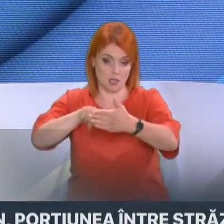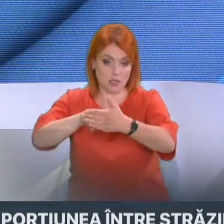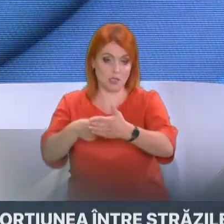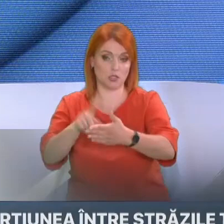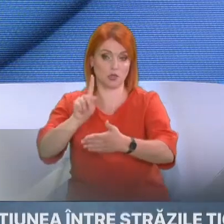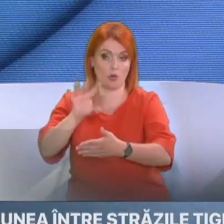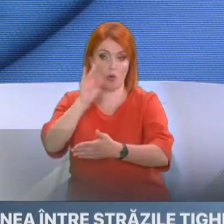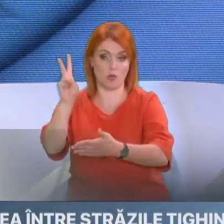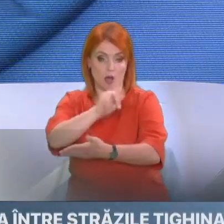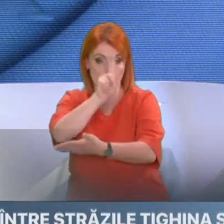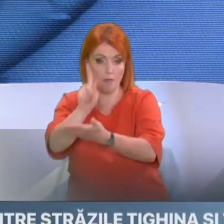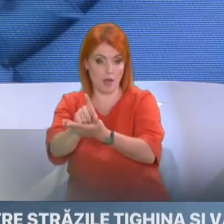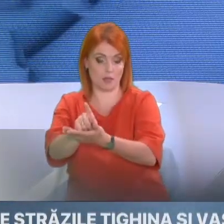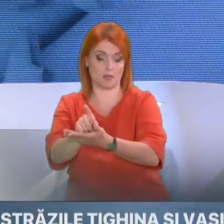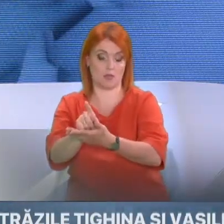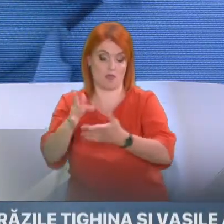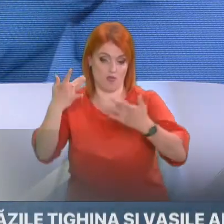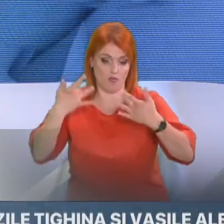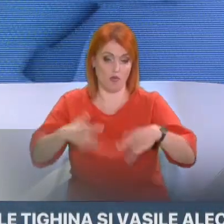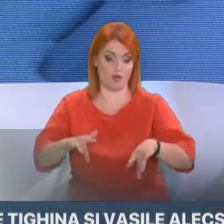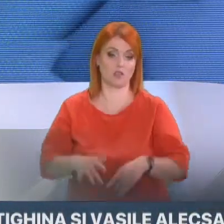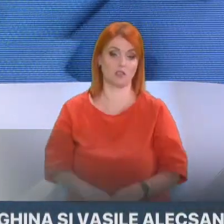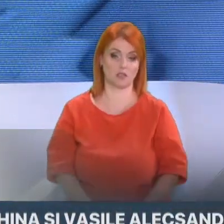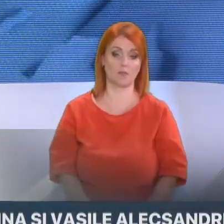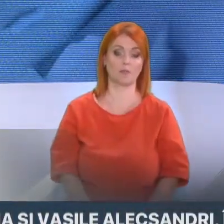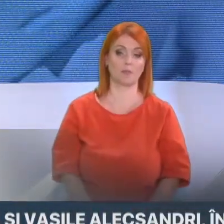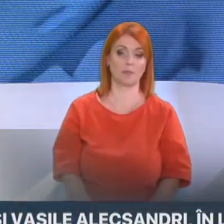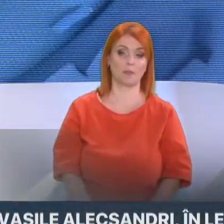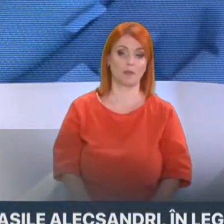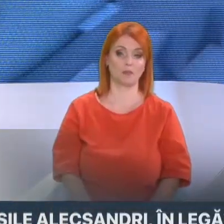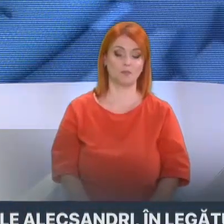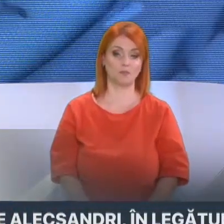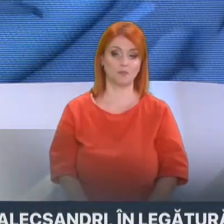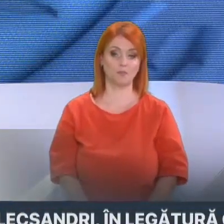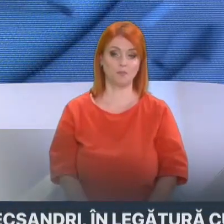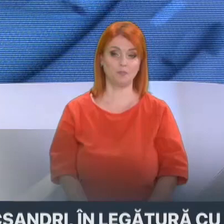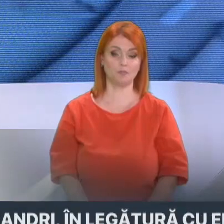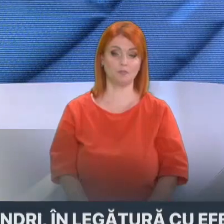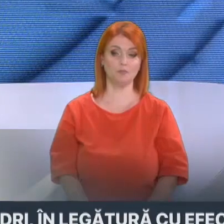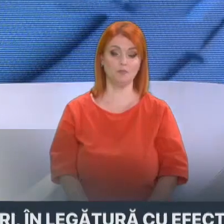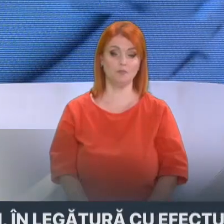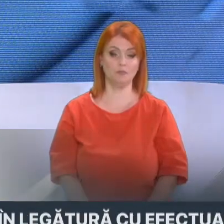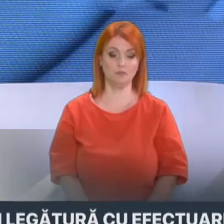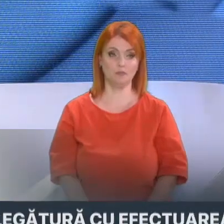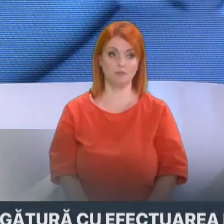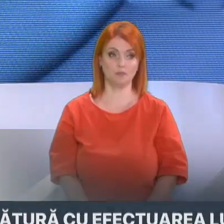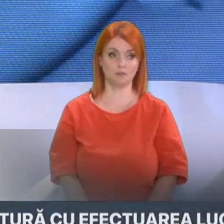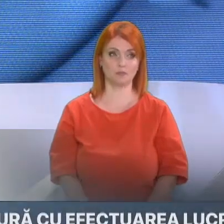că actuala guvernării a datat o ocazie fericită de a prezenta